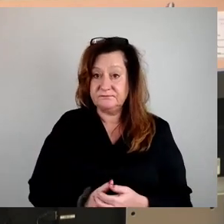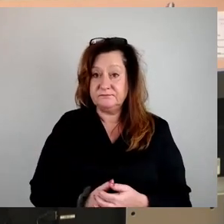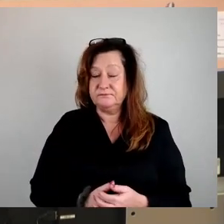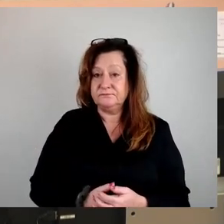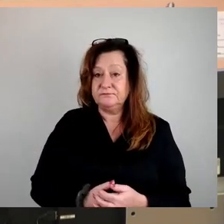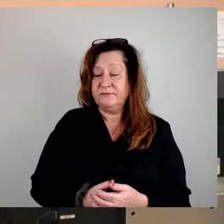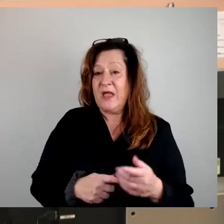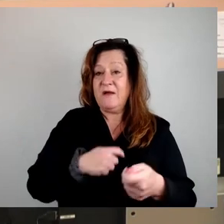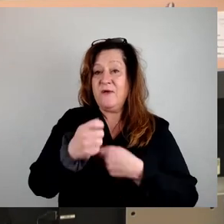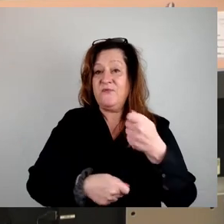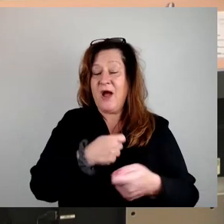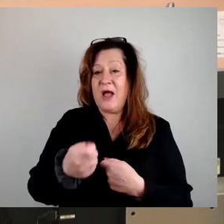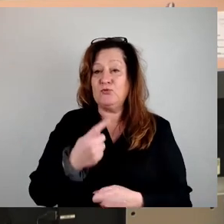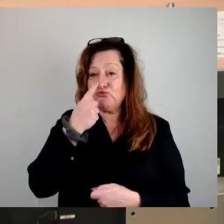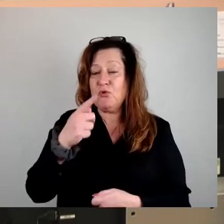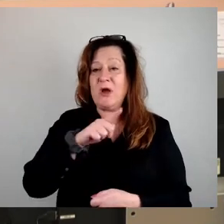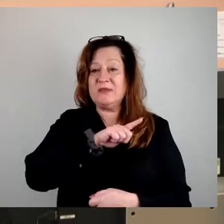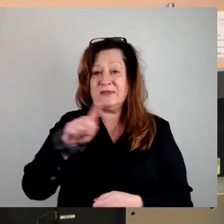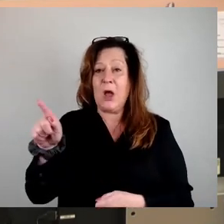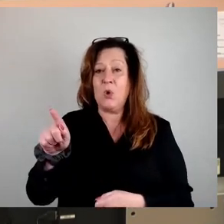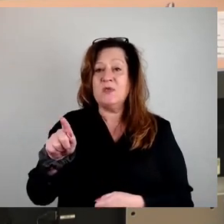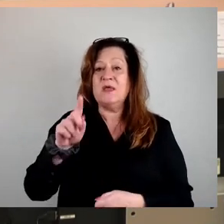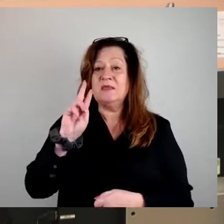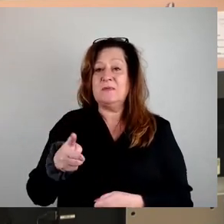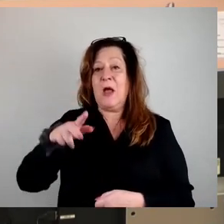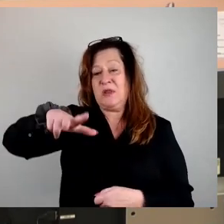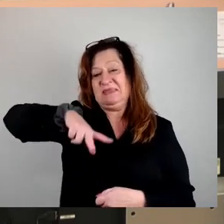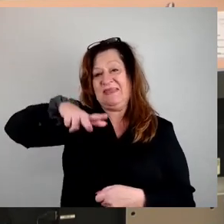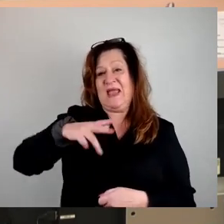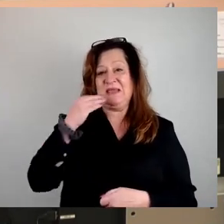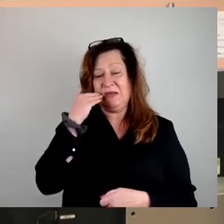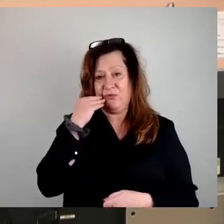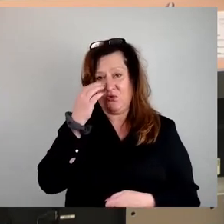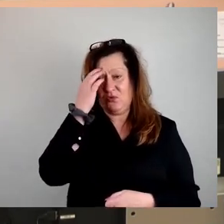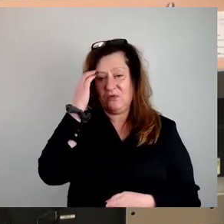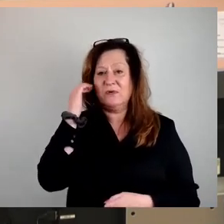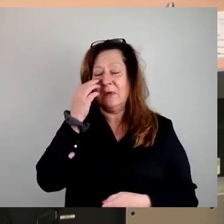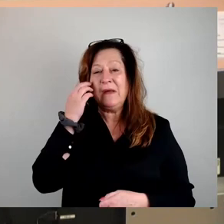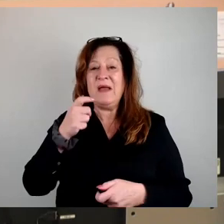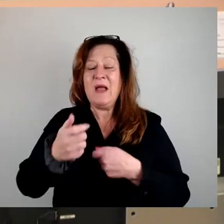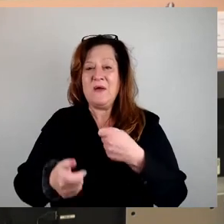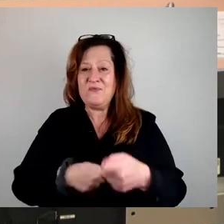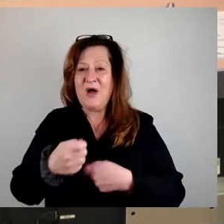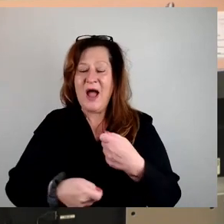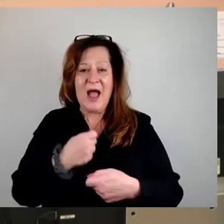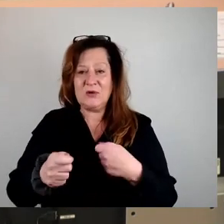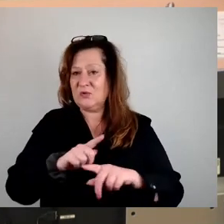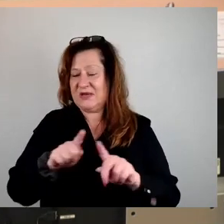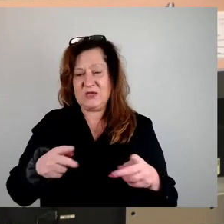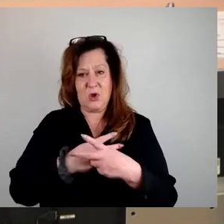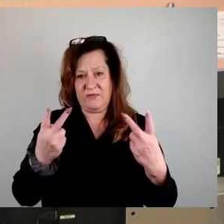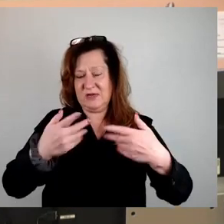1213 Wohnungen geworden sind. Die Verhandlungen sind ja sehr nicht öffentlich gelaufen und auch die Beratungen